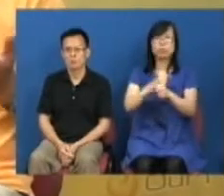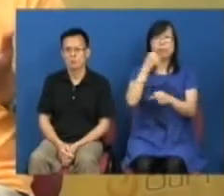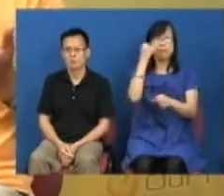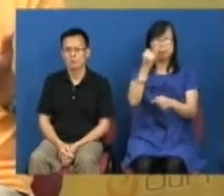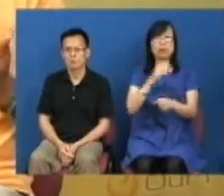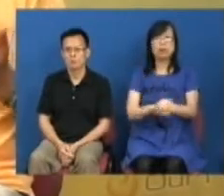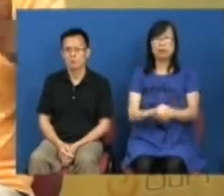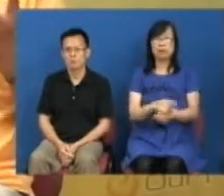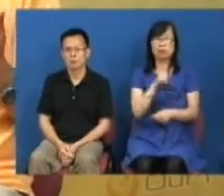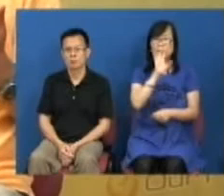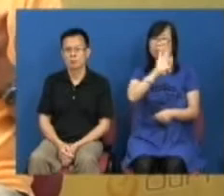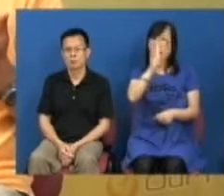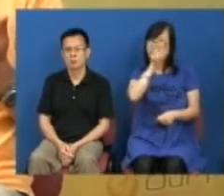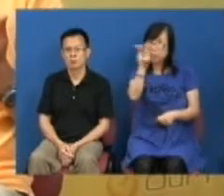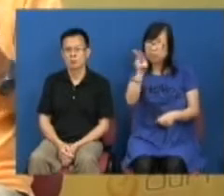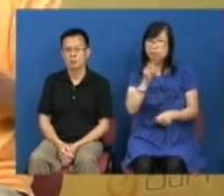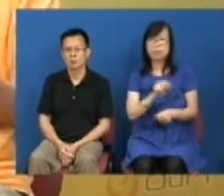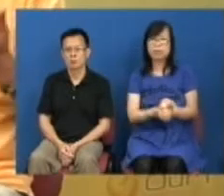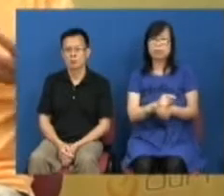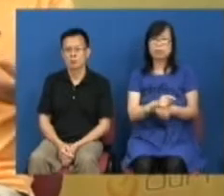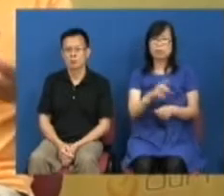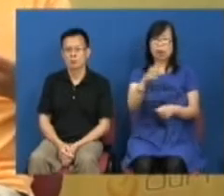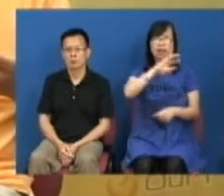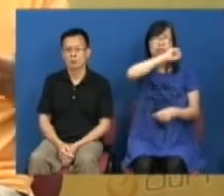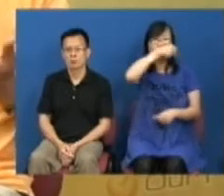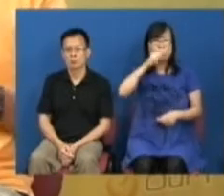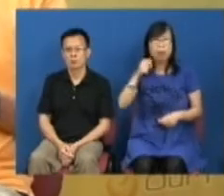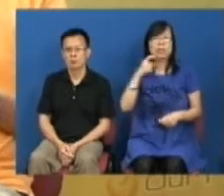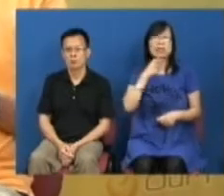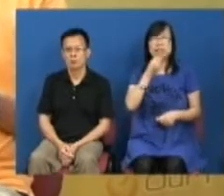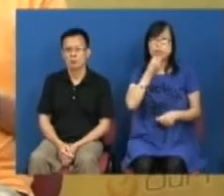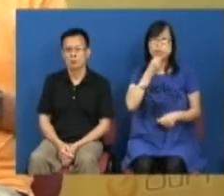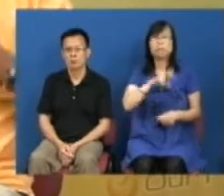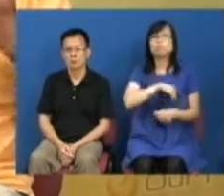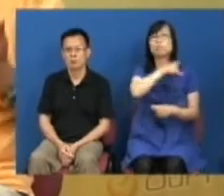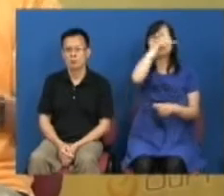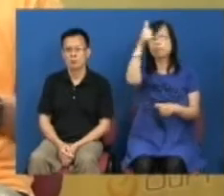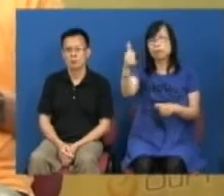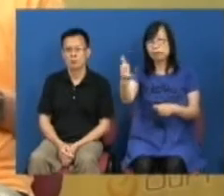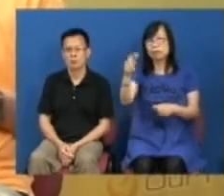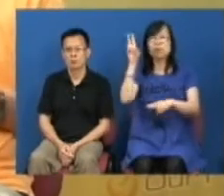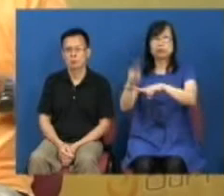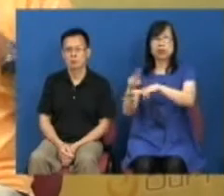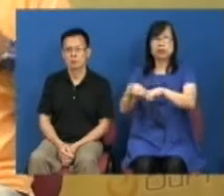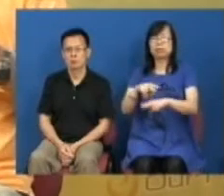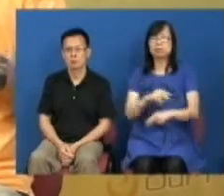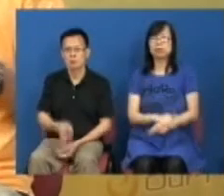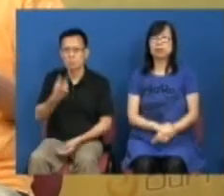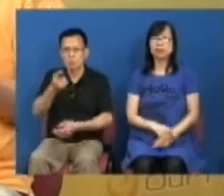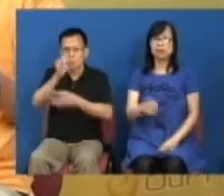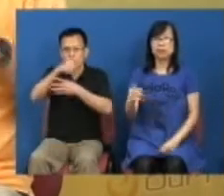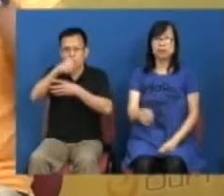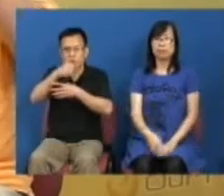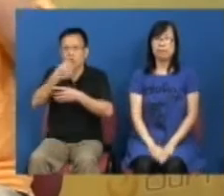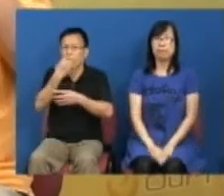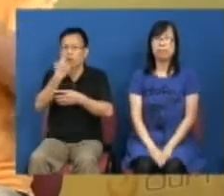看到有一只一天在我们有生之年台湾愿意去回归祖国我们也看不到我们香港即是你同意香港是示范